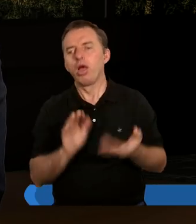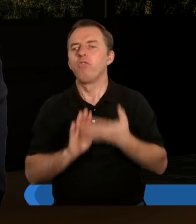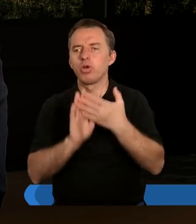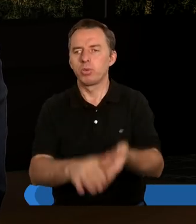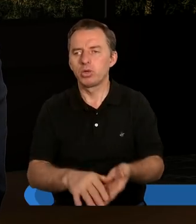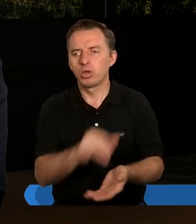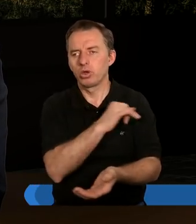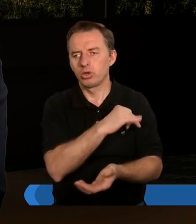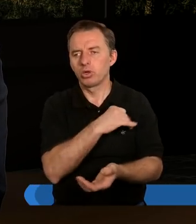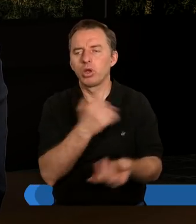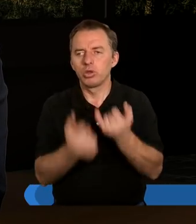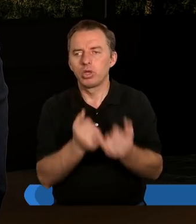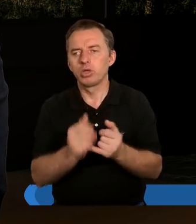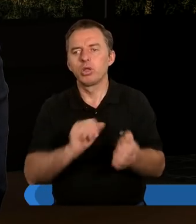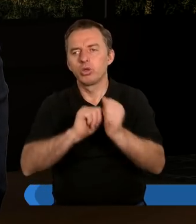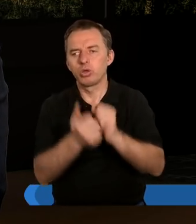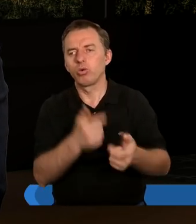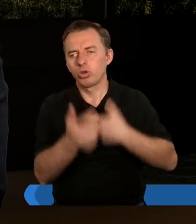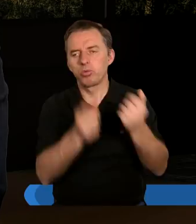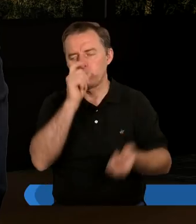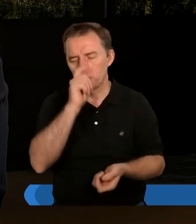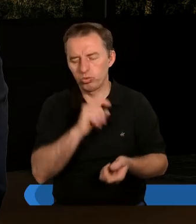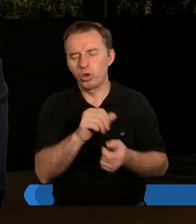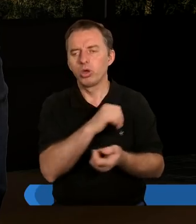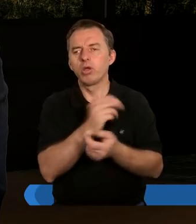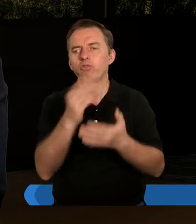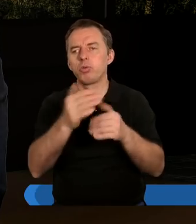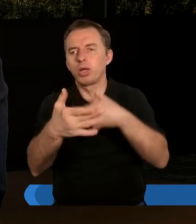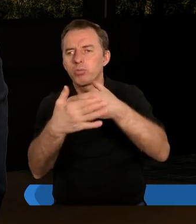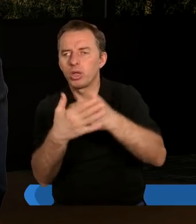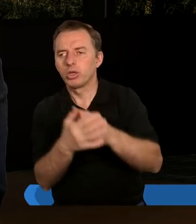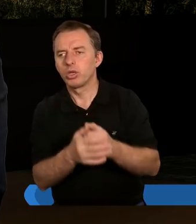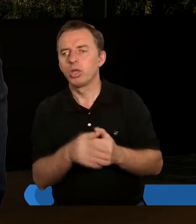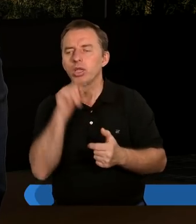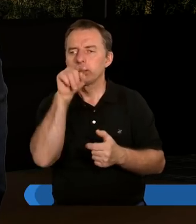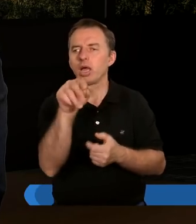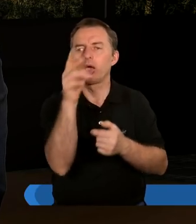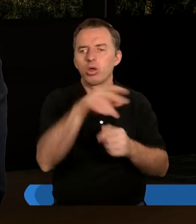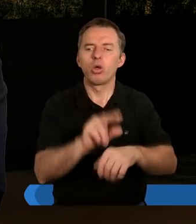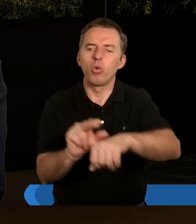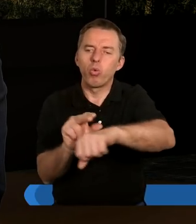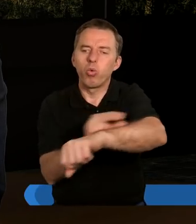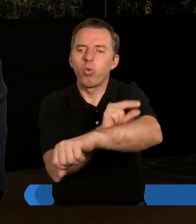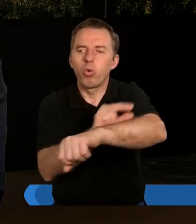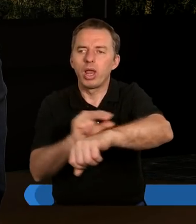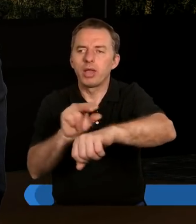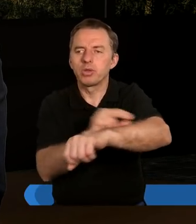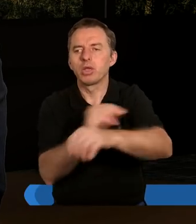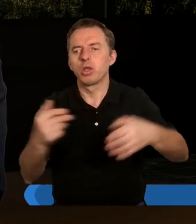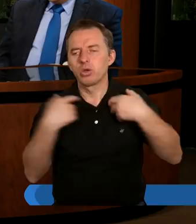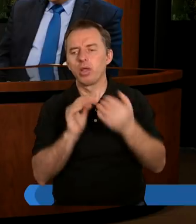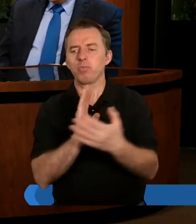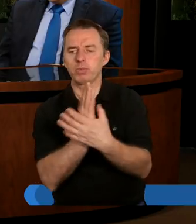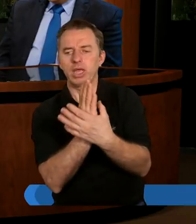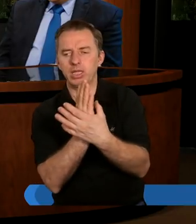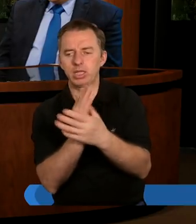wybaczenie grzechów, jeśli chcą. To jest takiego swego rodzaju uleczenie duszy w